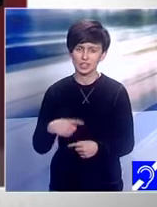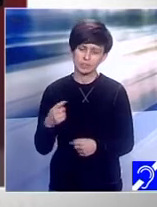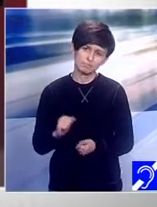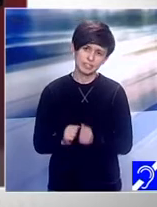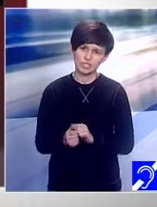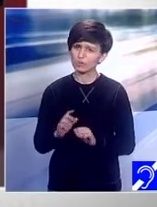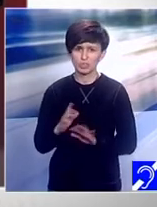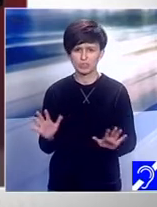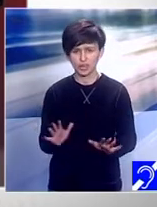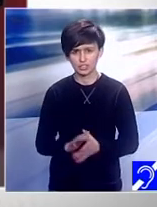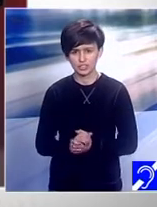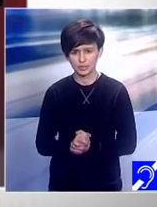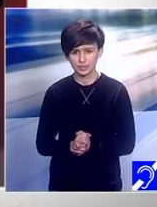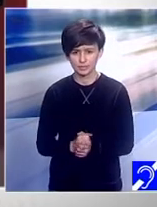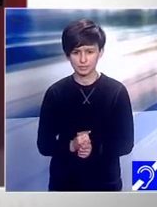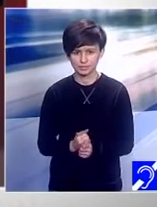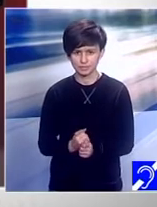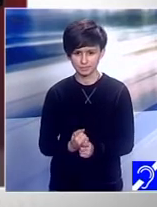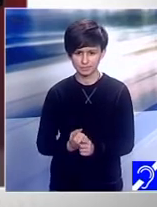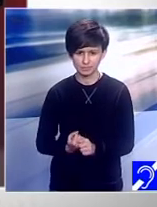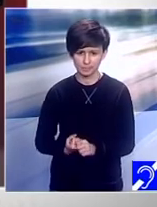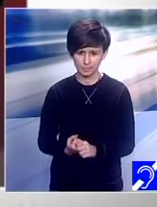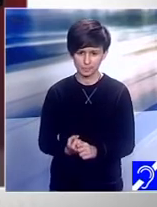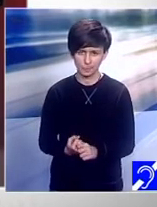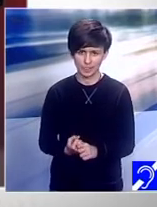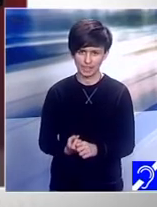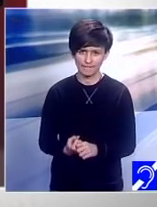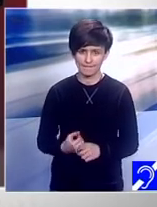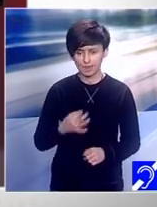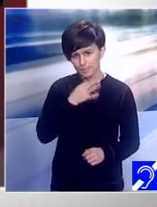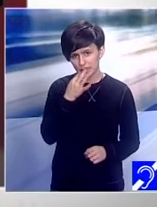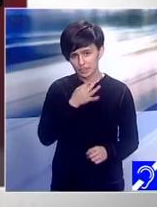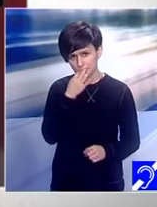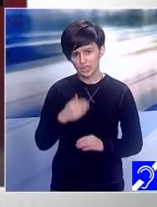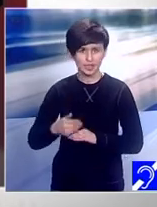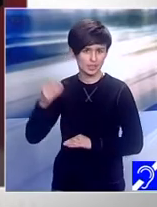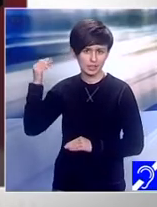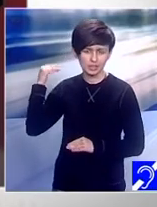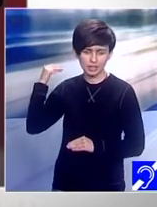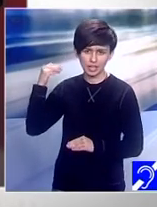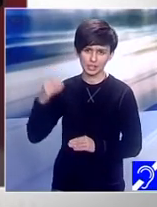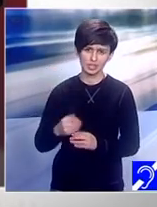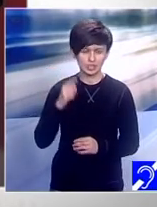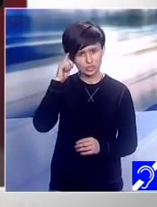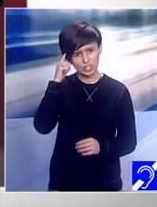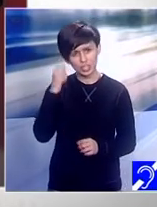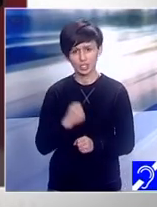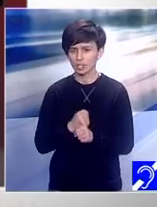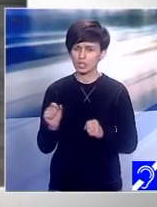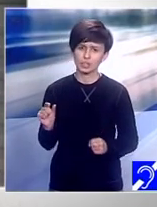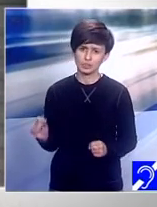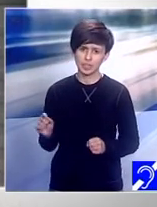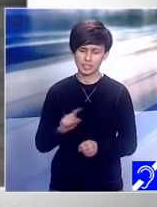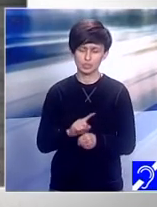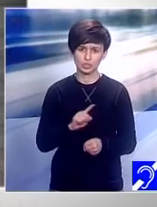altele mult mai bine. Știți? Se compensează. Spuneai că înainte știai foarte puține lucruri. Ce știi acum și